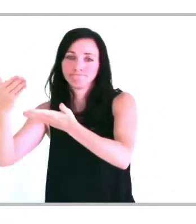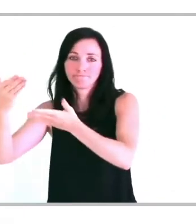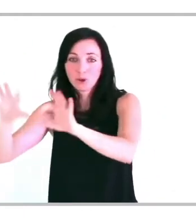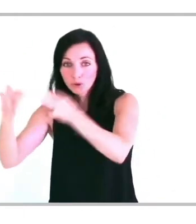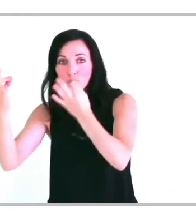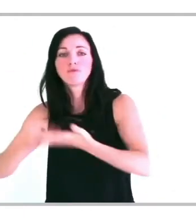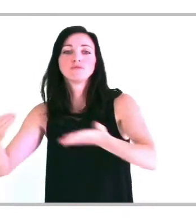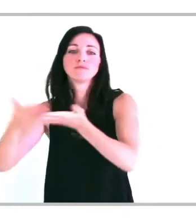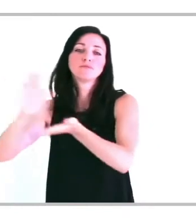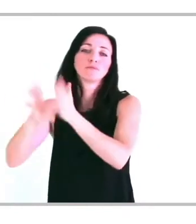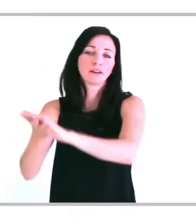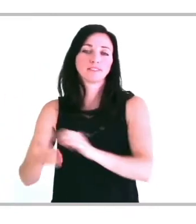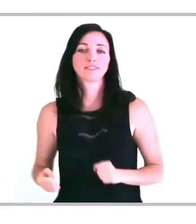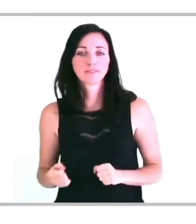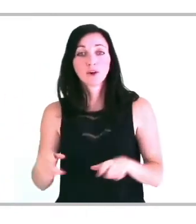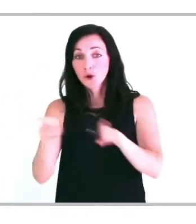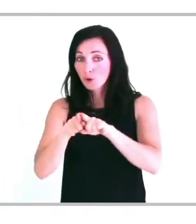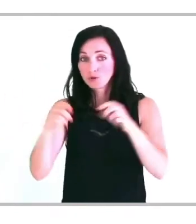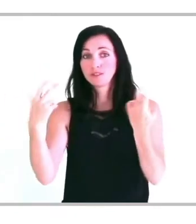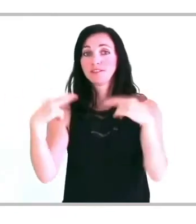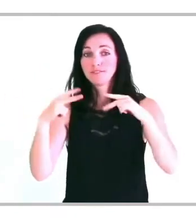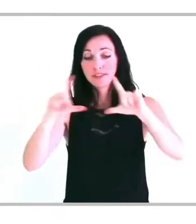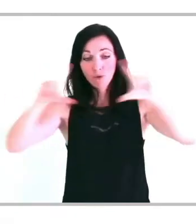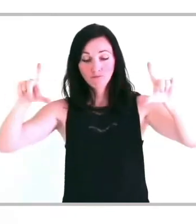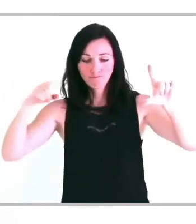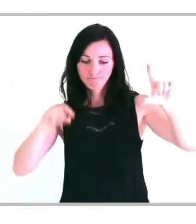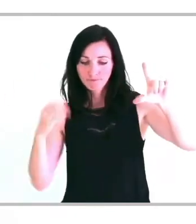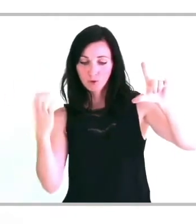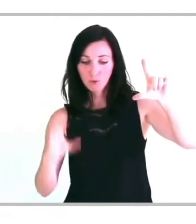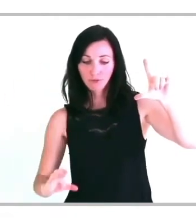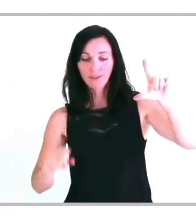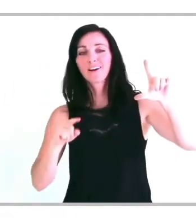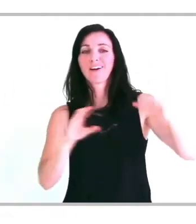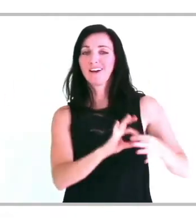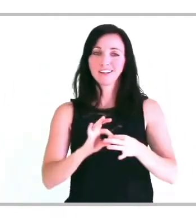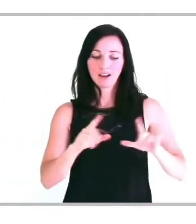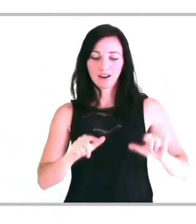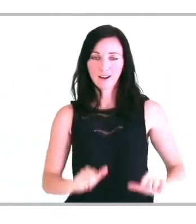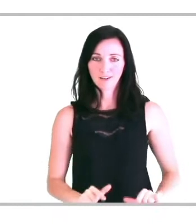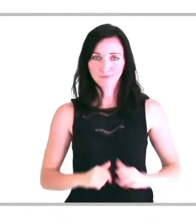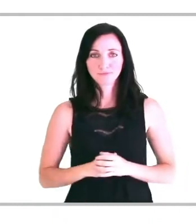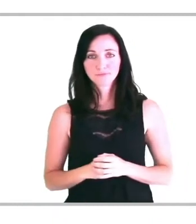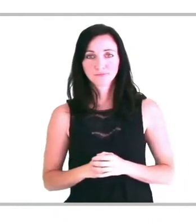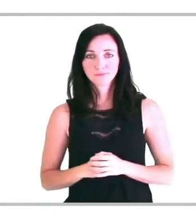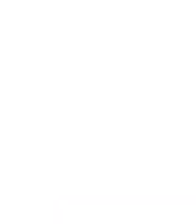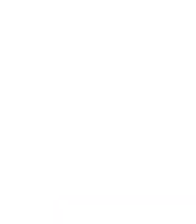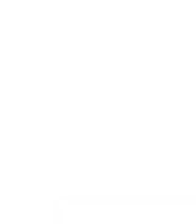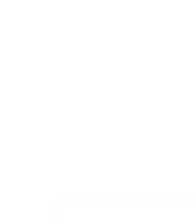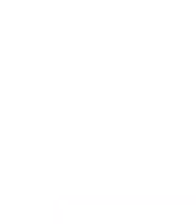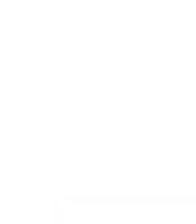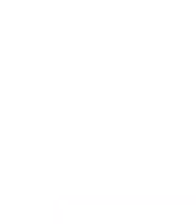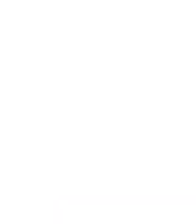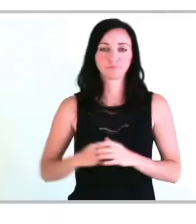internet de T-Business, il trouvera des cas pratiques dans la section blog encore une fois et nous allons mettre ces liens en commentaire de cette vidéo.